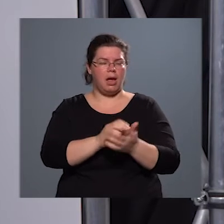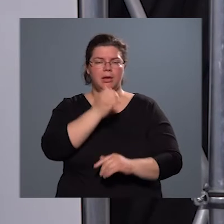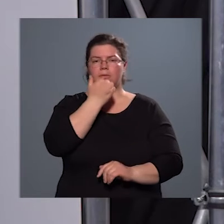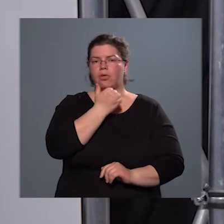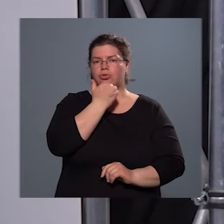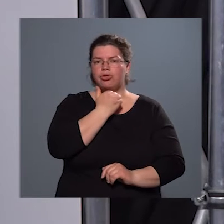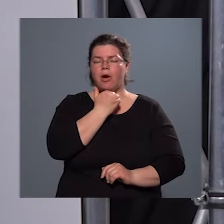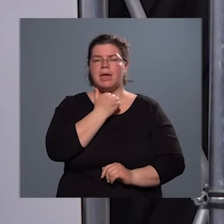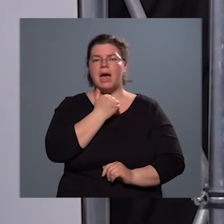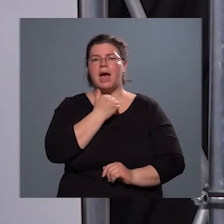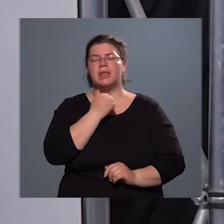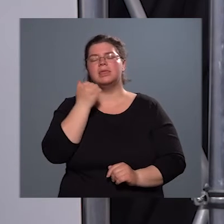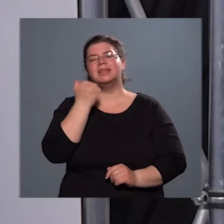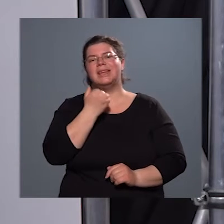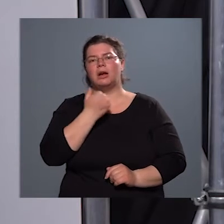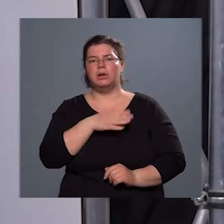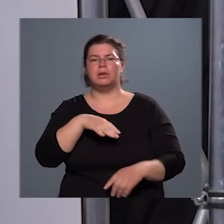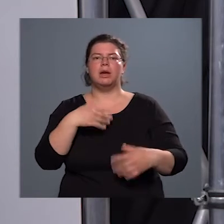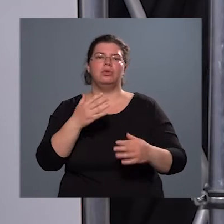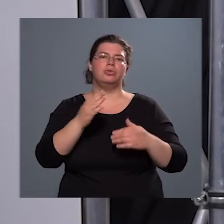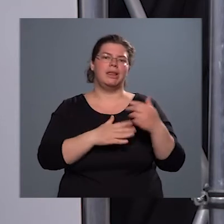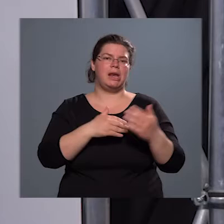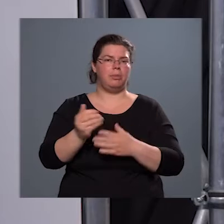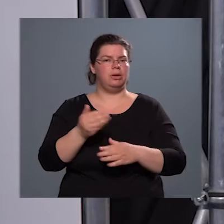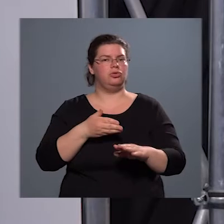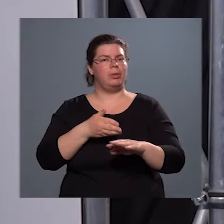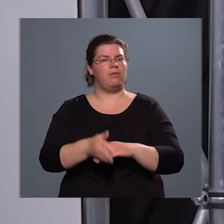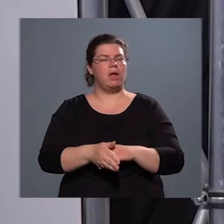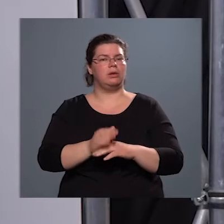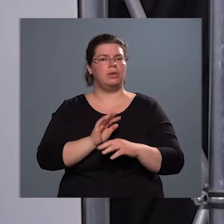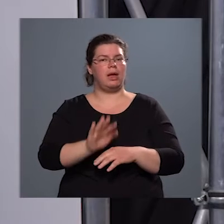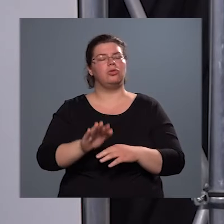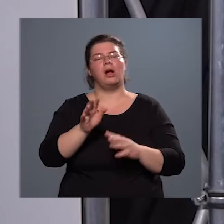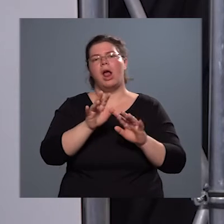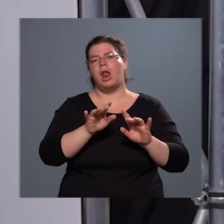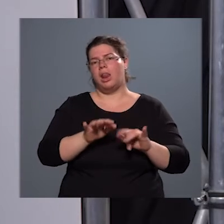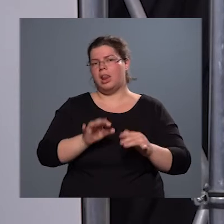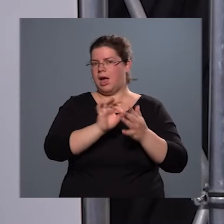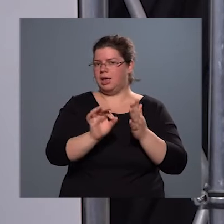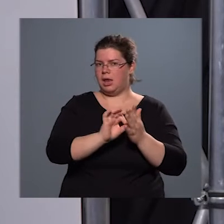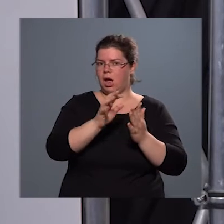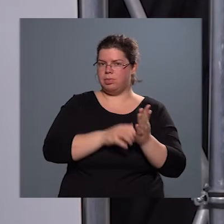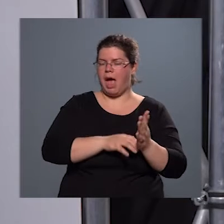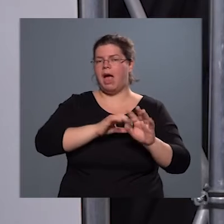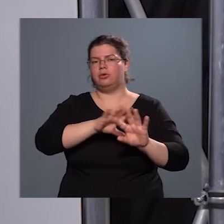diagnosztikus, illetve terápiás bevatkozásoknak a leíratát, összefoglalóját, tehát ez stabilan